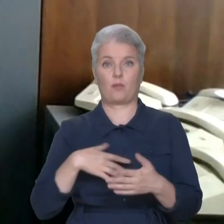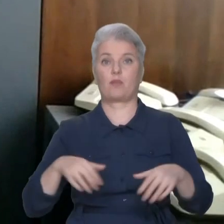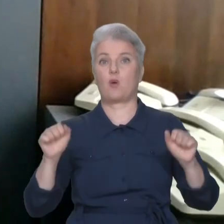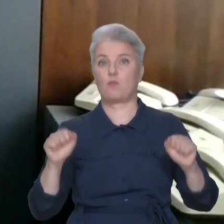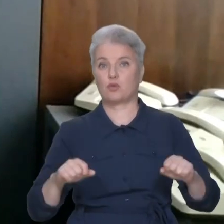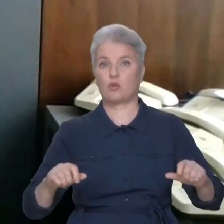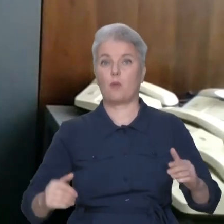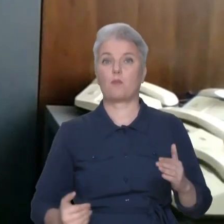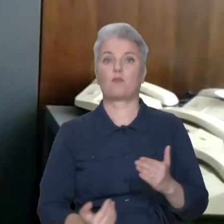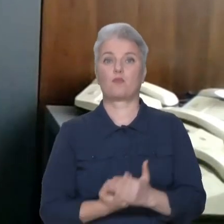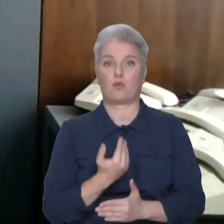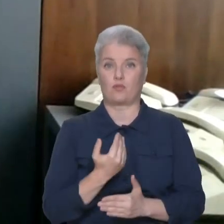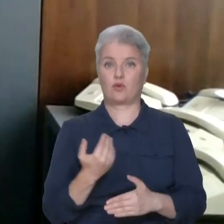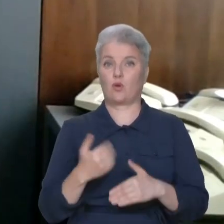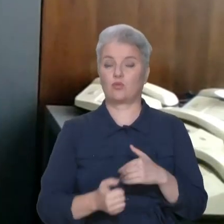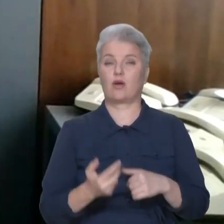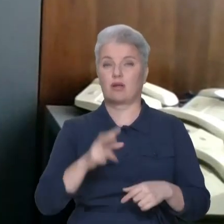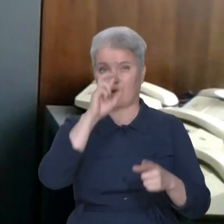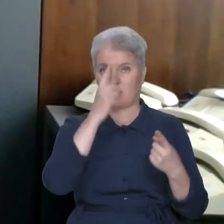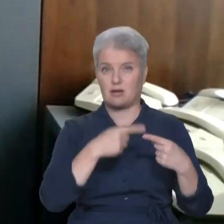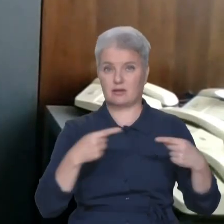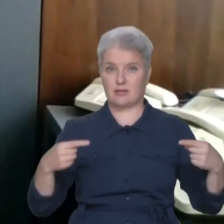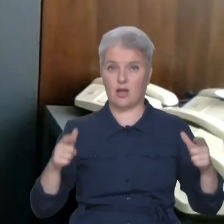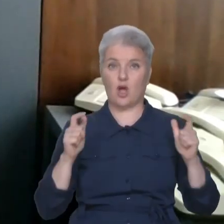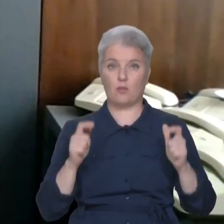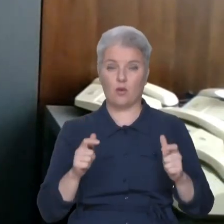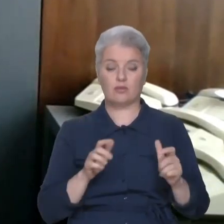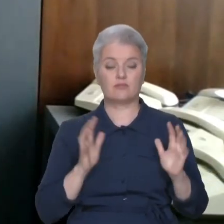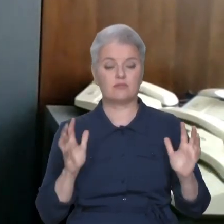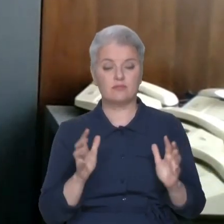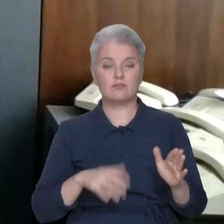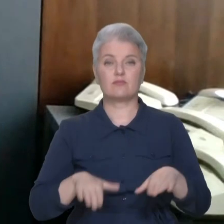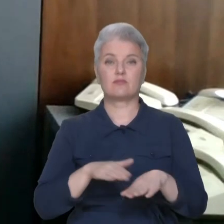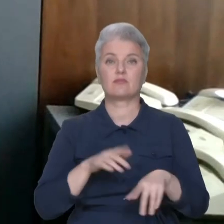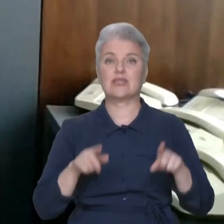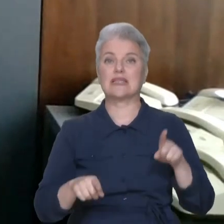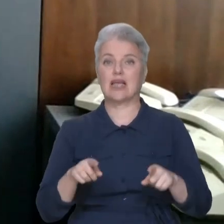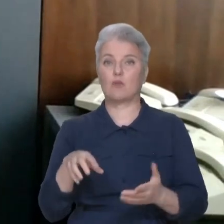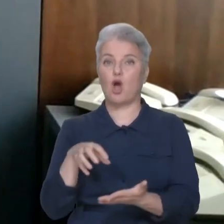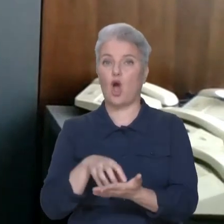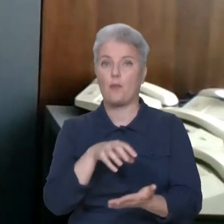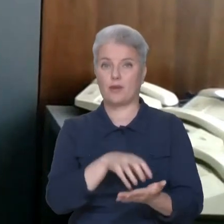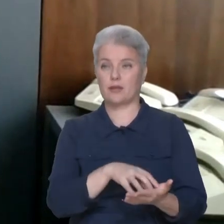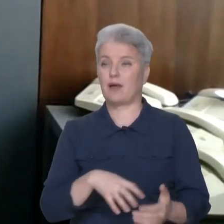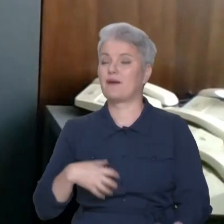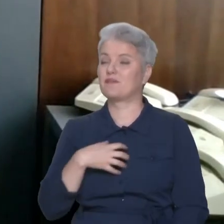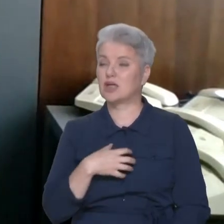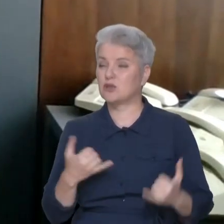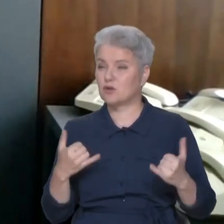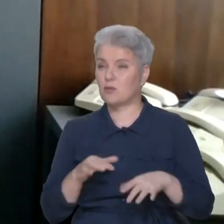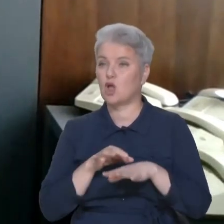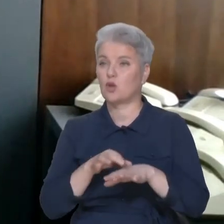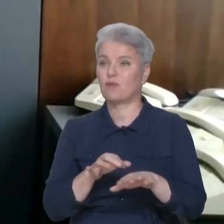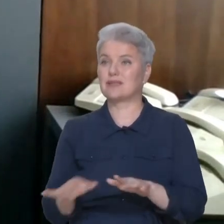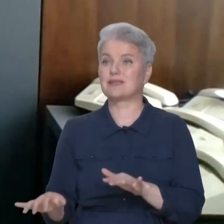відновлювати. Вже кілька стран погодилися взяти опіку над деякими з цих об'єктів. Важливо тепер довести цю